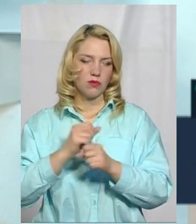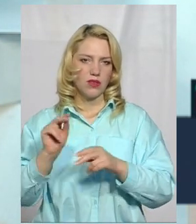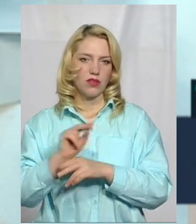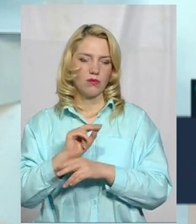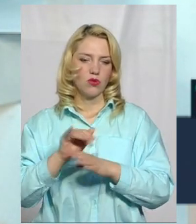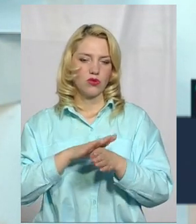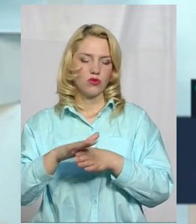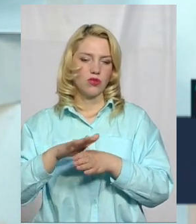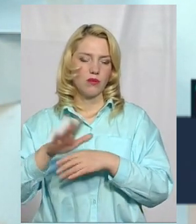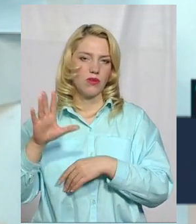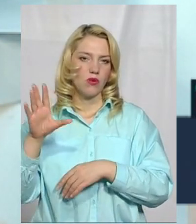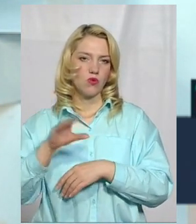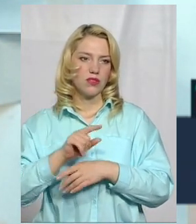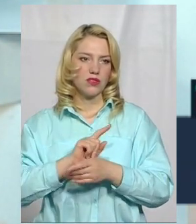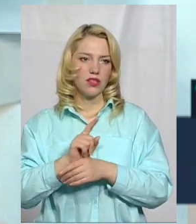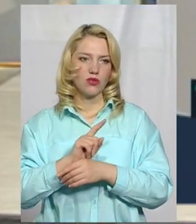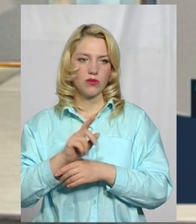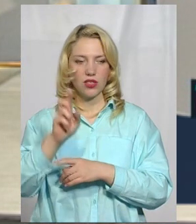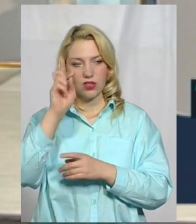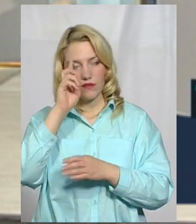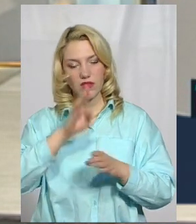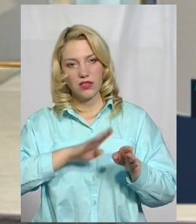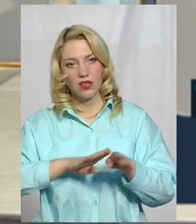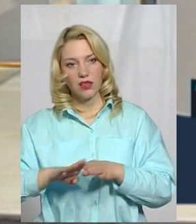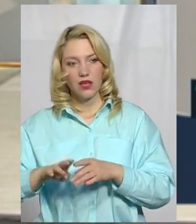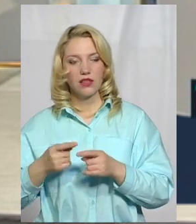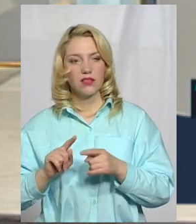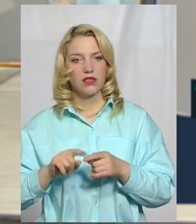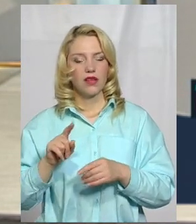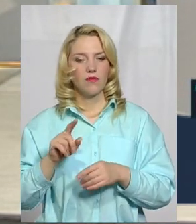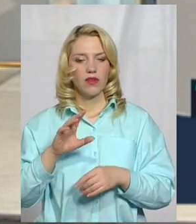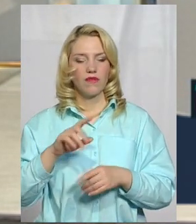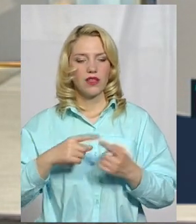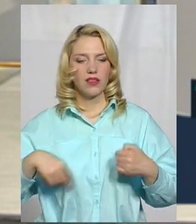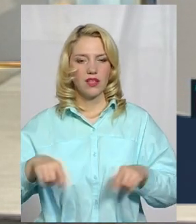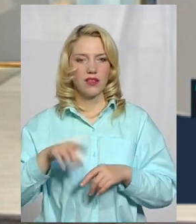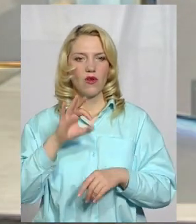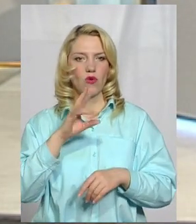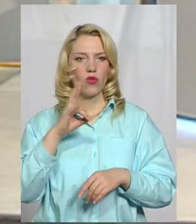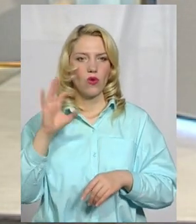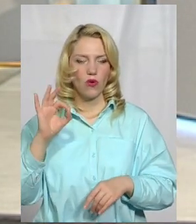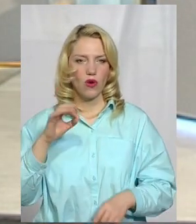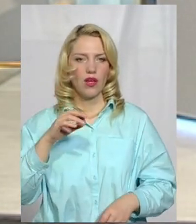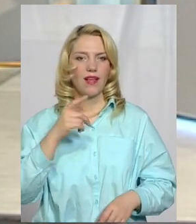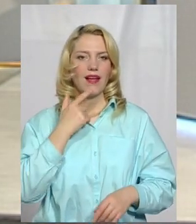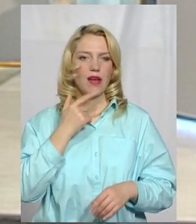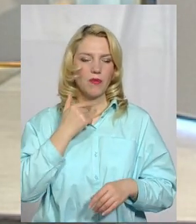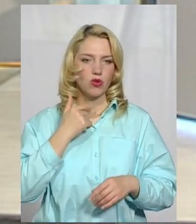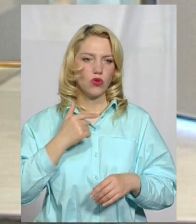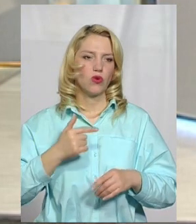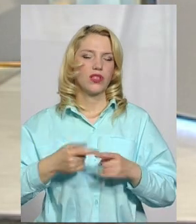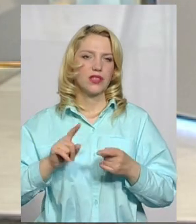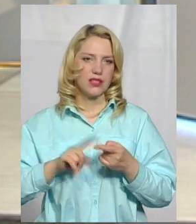ремонт з дотриманням всіх норм, державних стандартів в відділенні онкогематології. І там